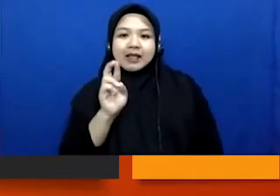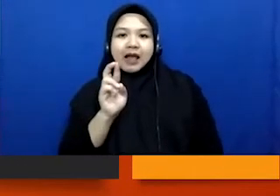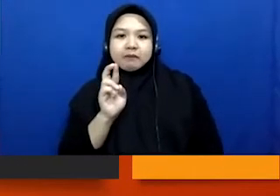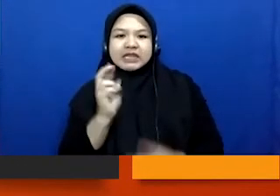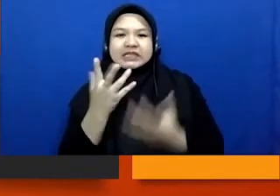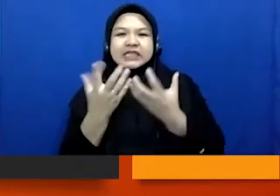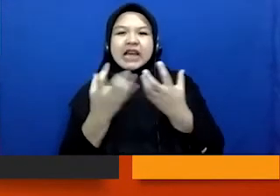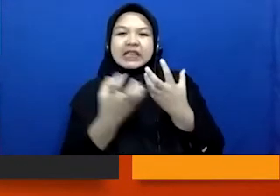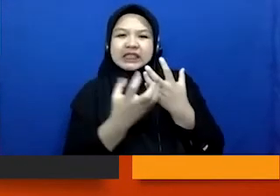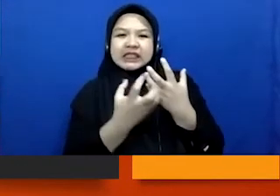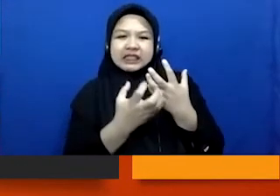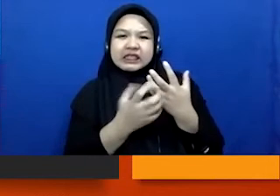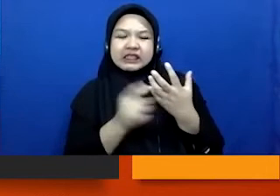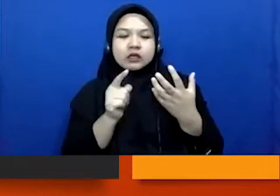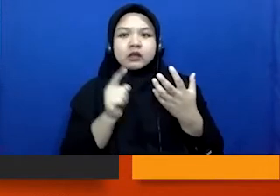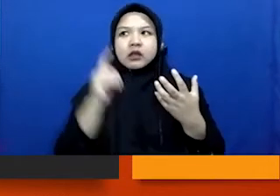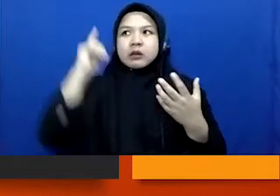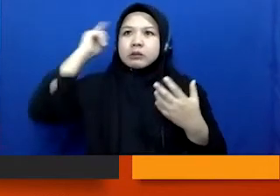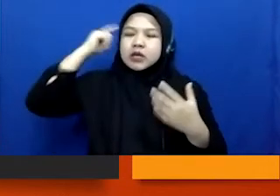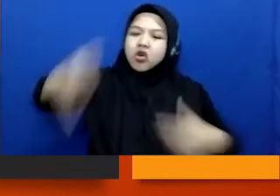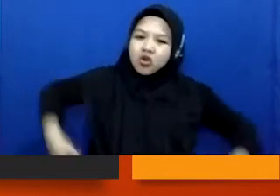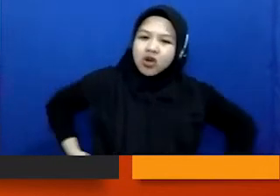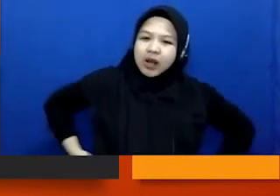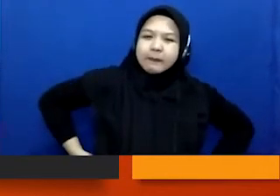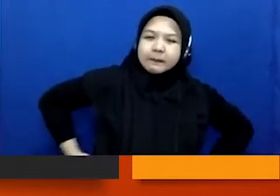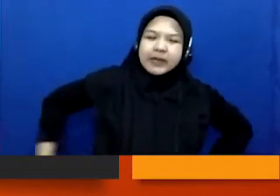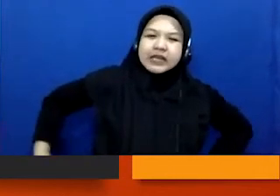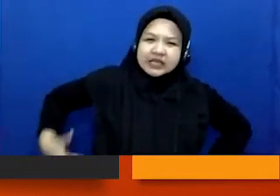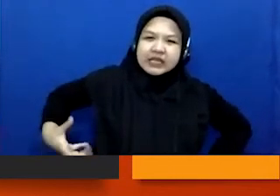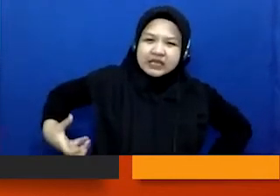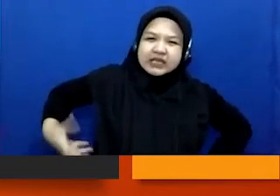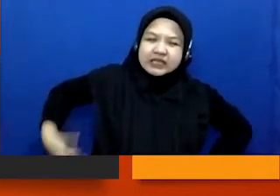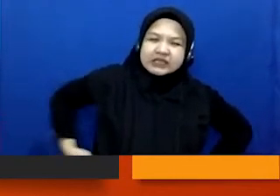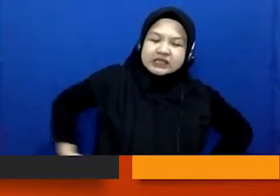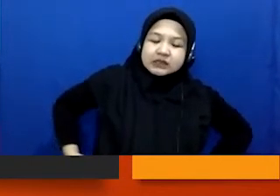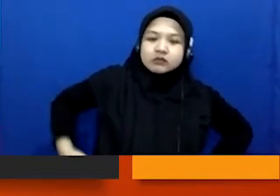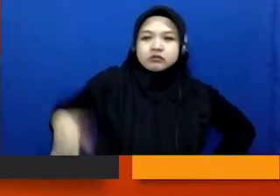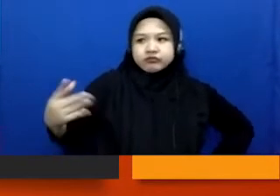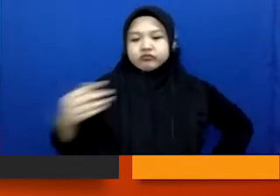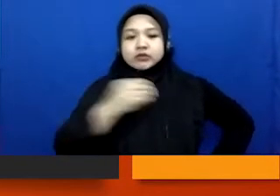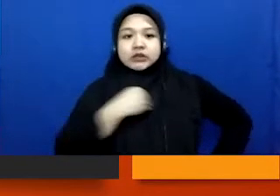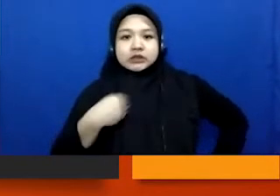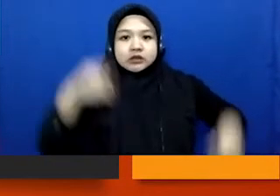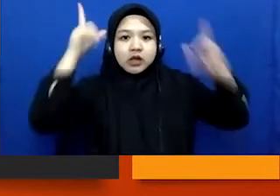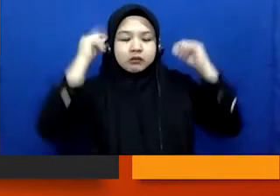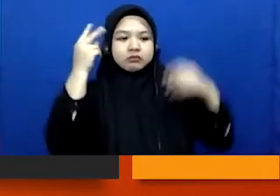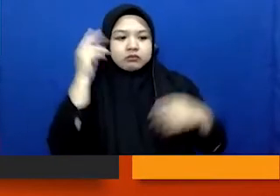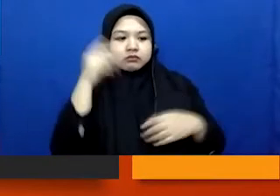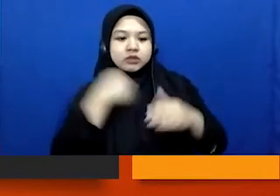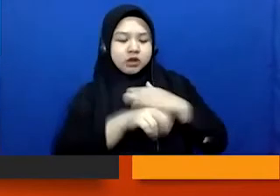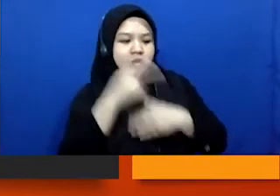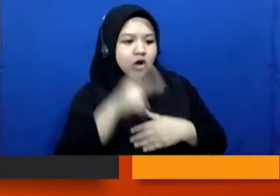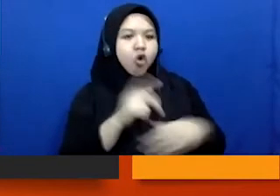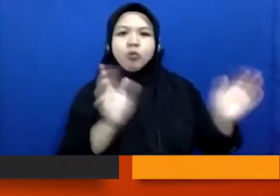Nah, dipikirnya ambien sama ibunya, tapi ternyata ketika diperiksa oleh bidan, bukan. Jadi,